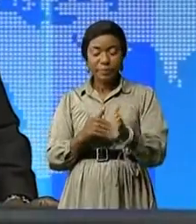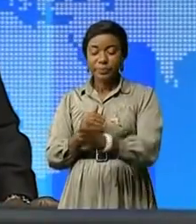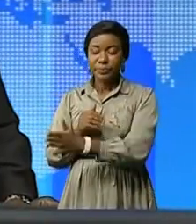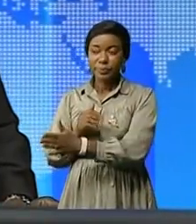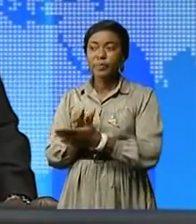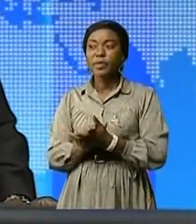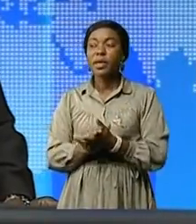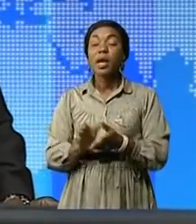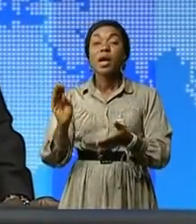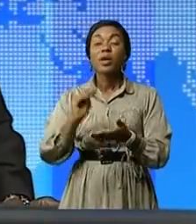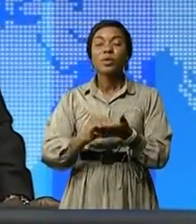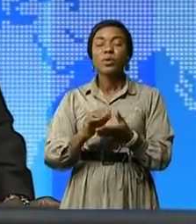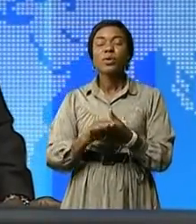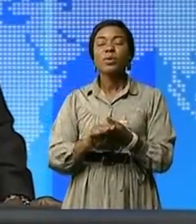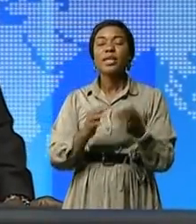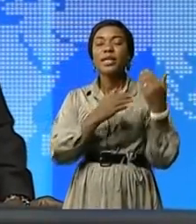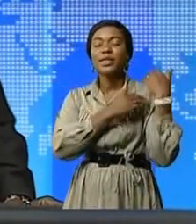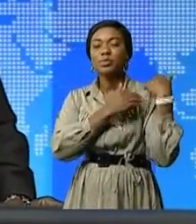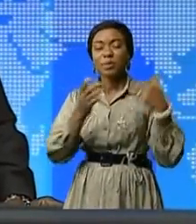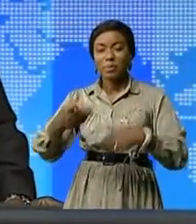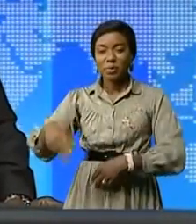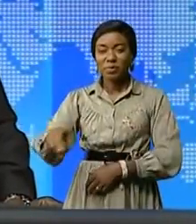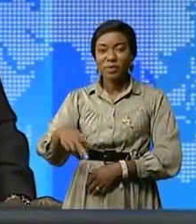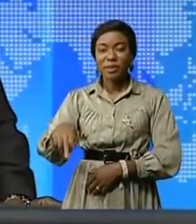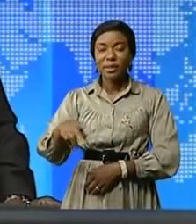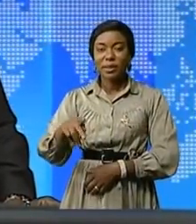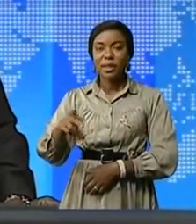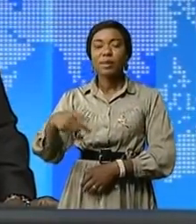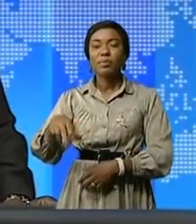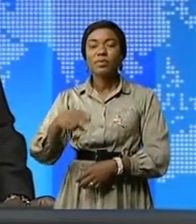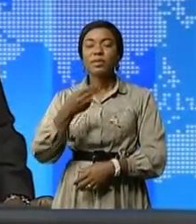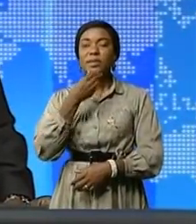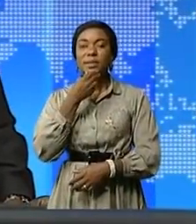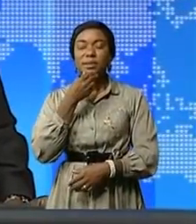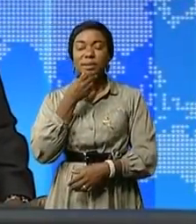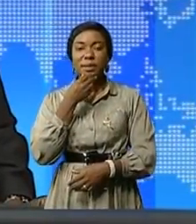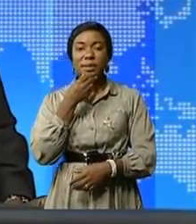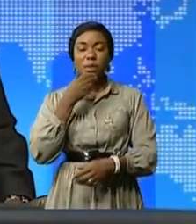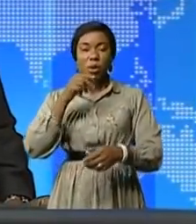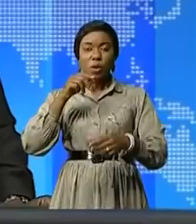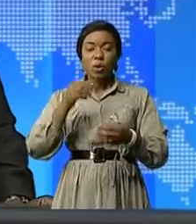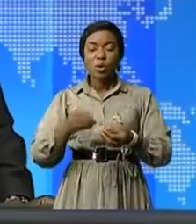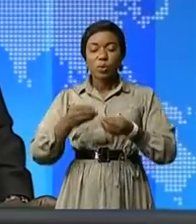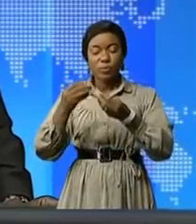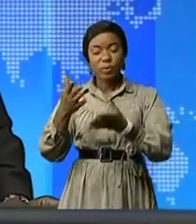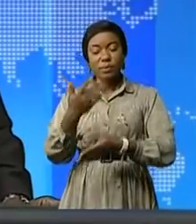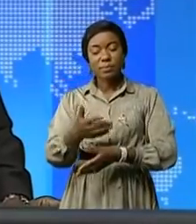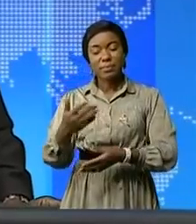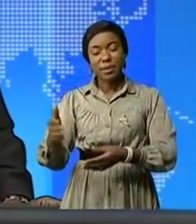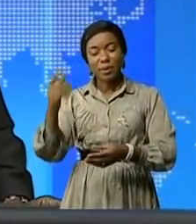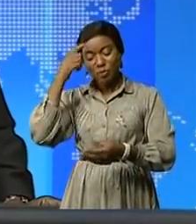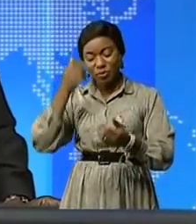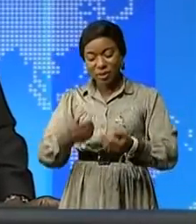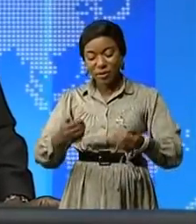et puis les autorités provinciales de la province du Kassai ont procédé à la remise des fournitures scolaires aux